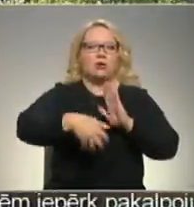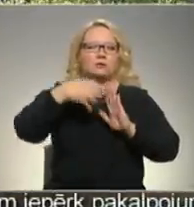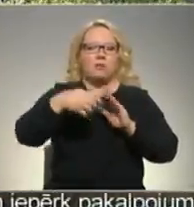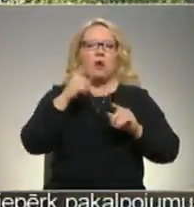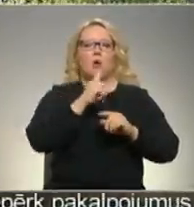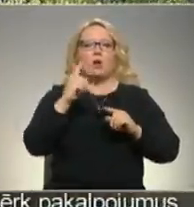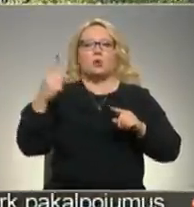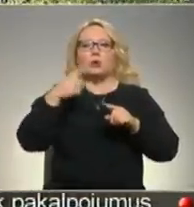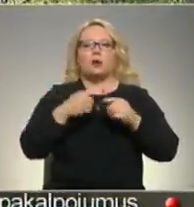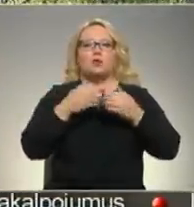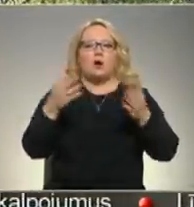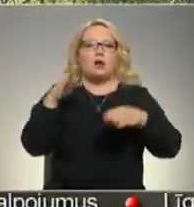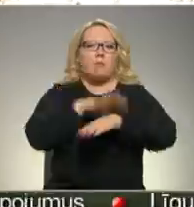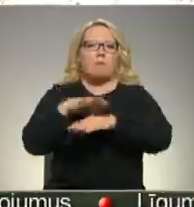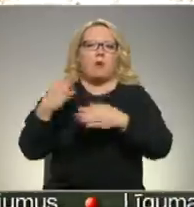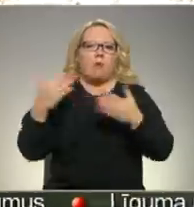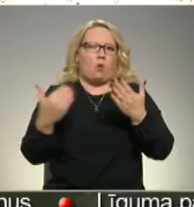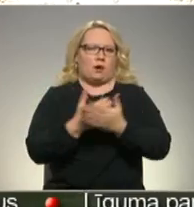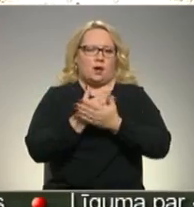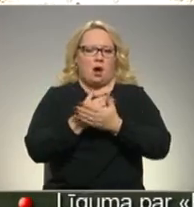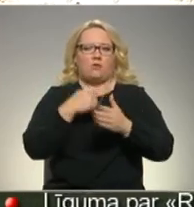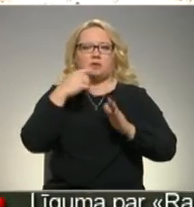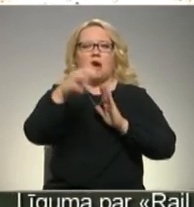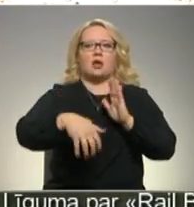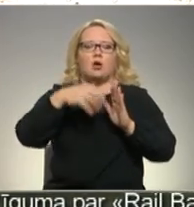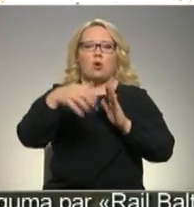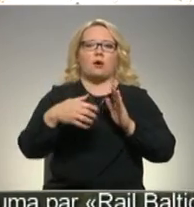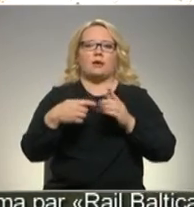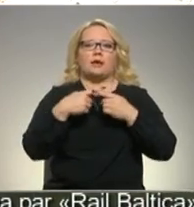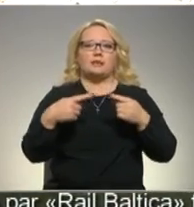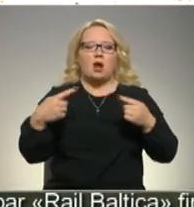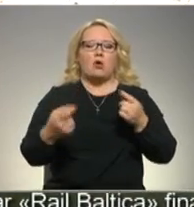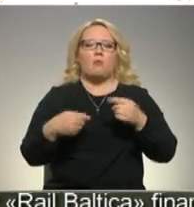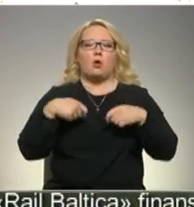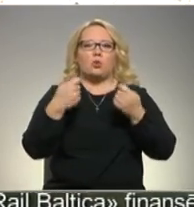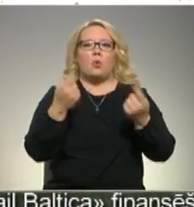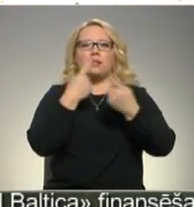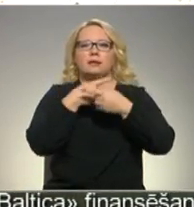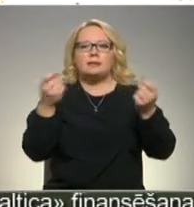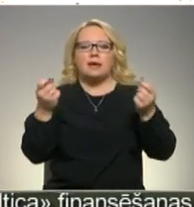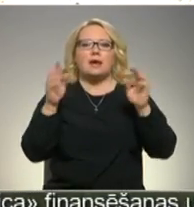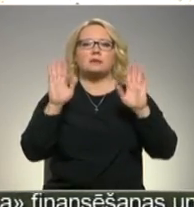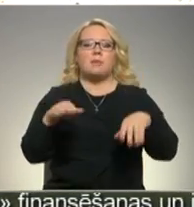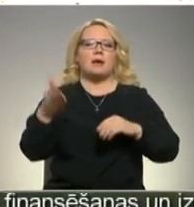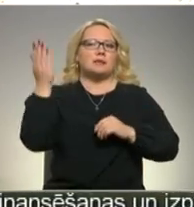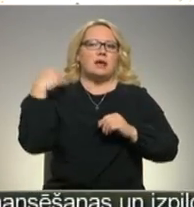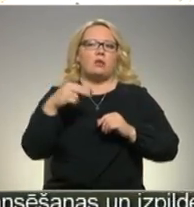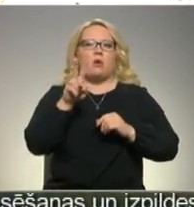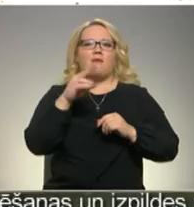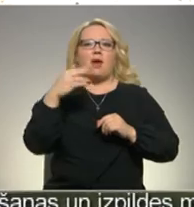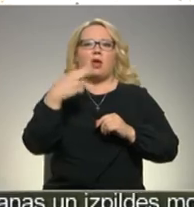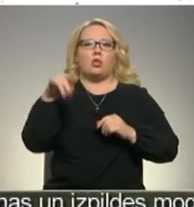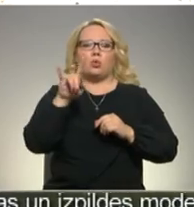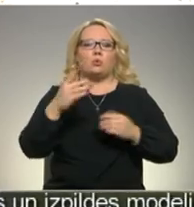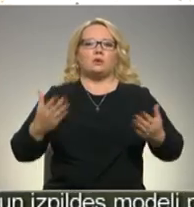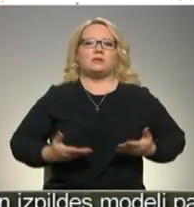atklājot ko jaunu par šo somagu tautu. Arheoloģiski izrakumi dod mums ziņās par seno vendu, dzīvesveidu,